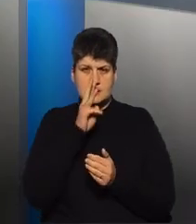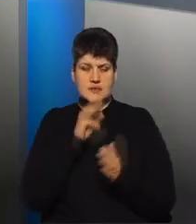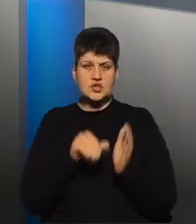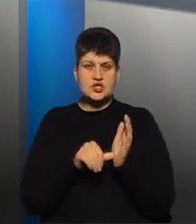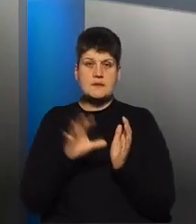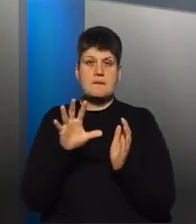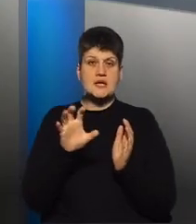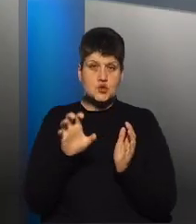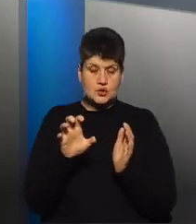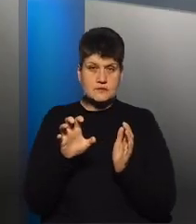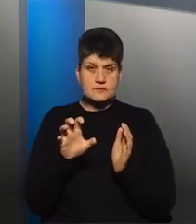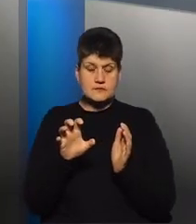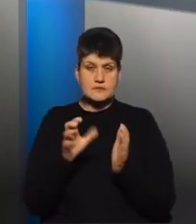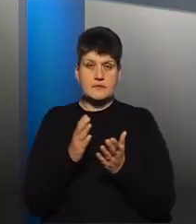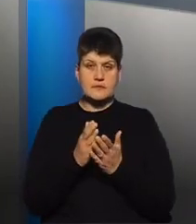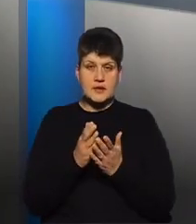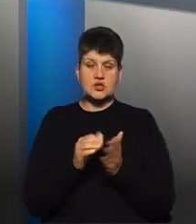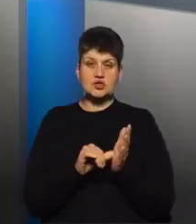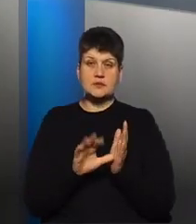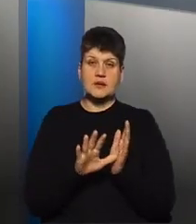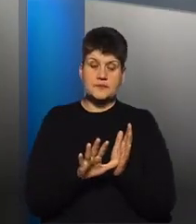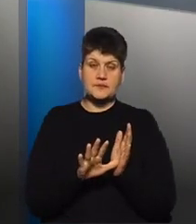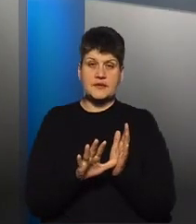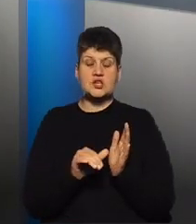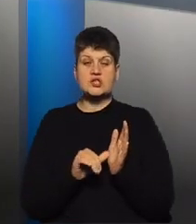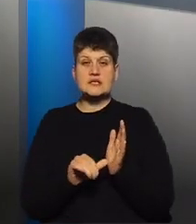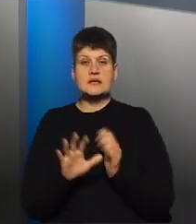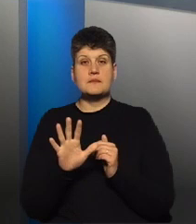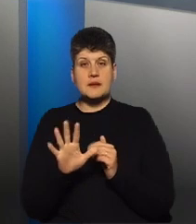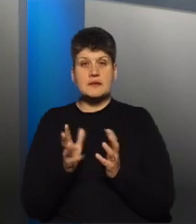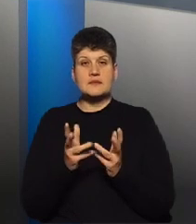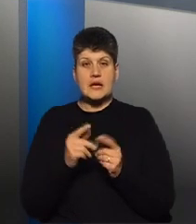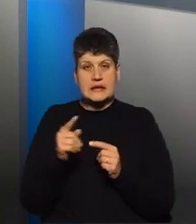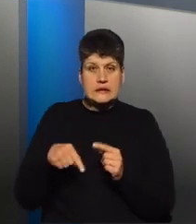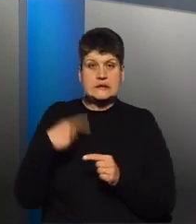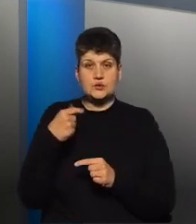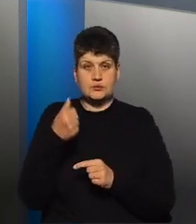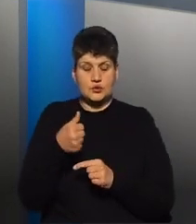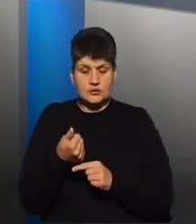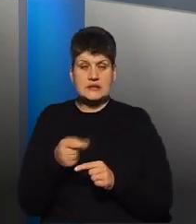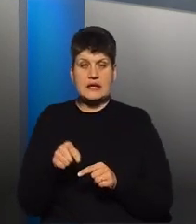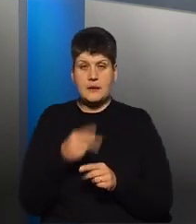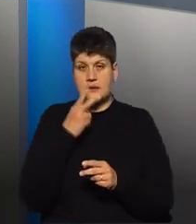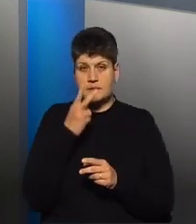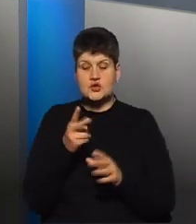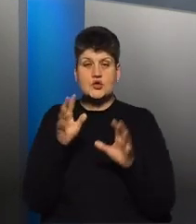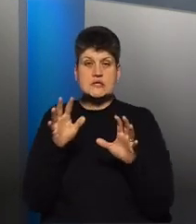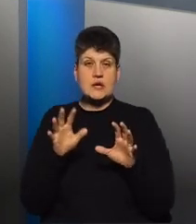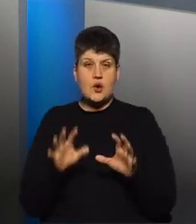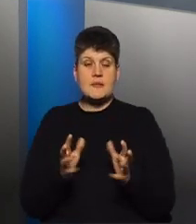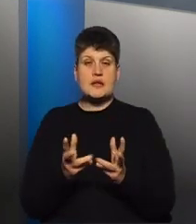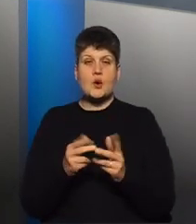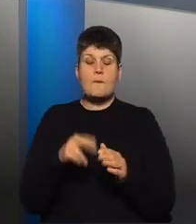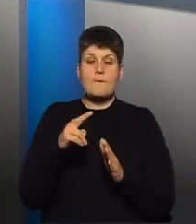мала б рахувати 65. 65 будемо нараховувати на наступному році. Так, передбачено законодавством, що ми нараховуємо податок в